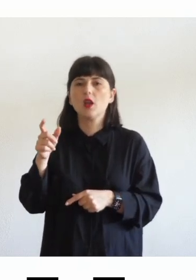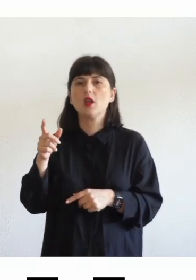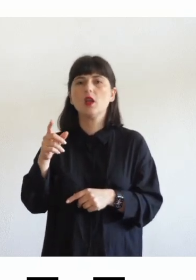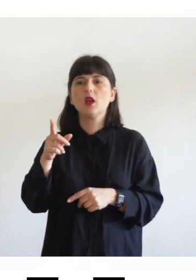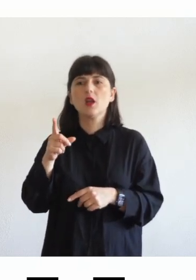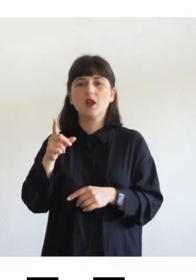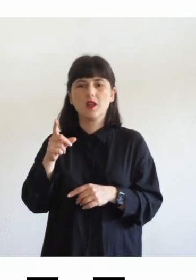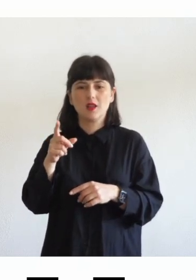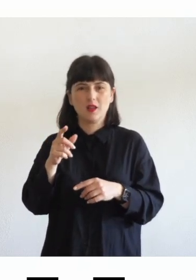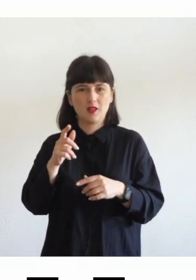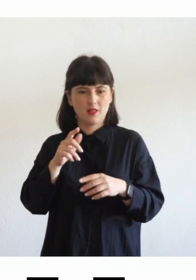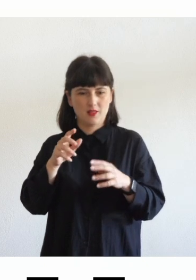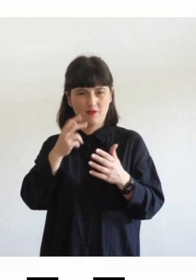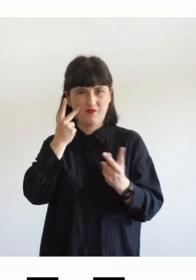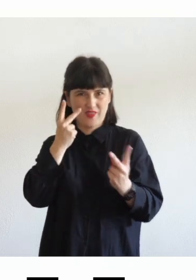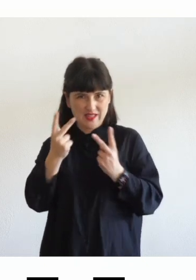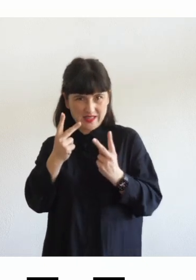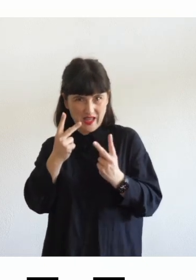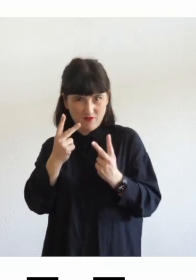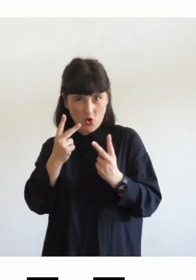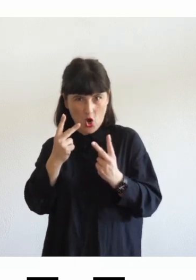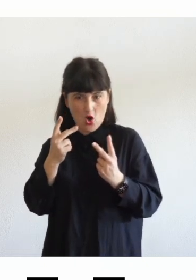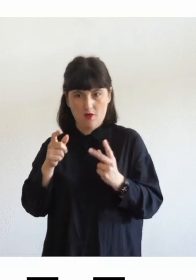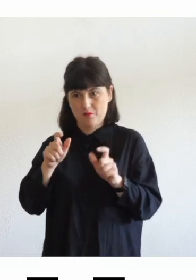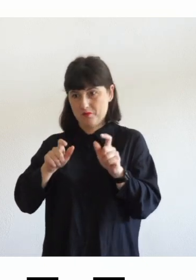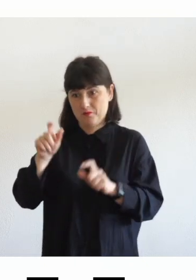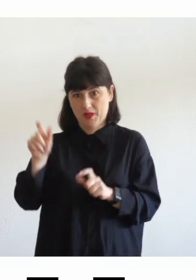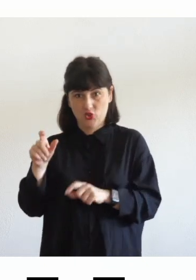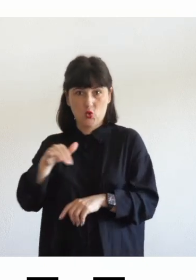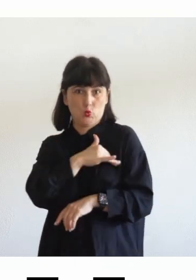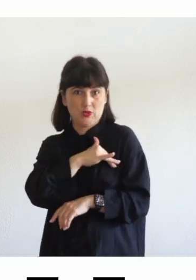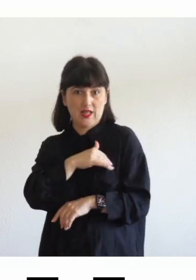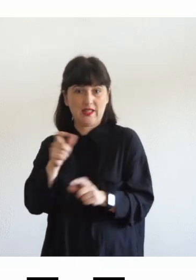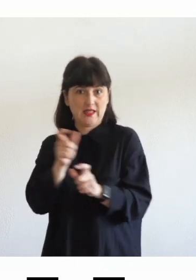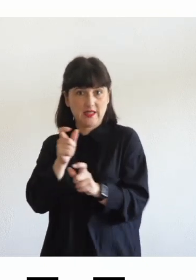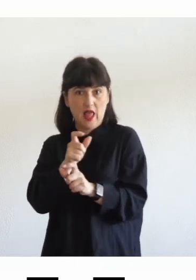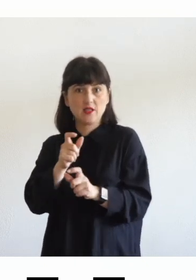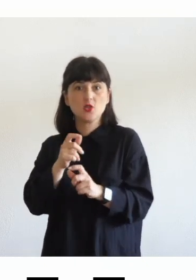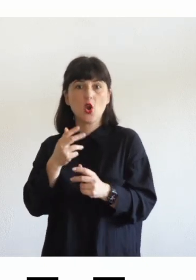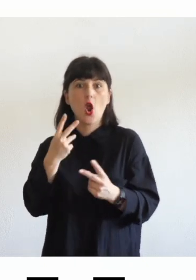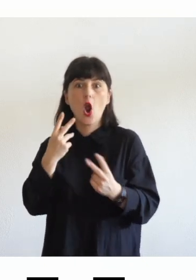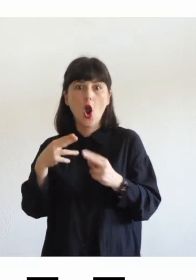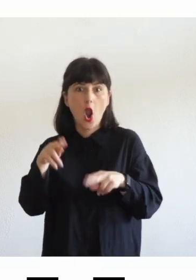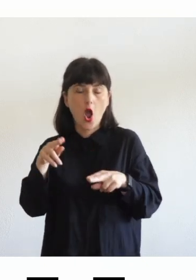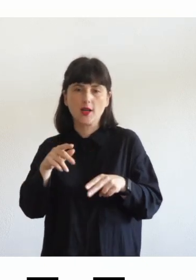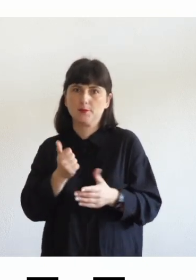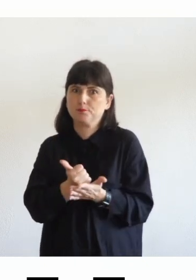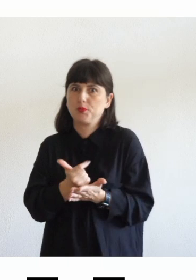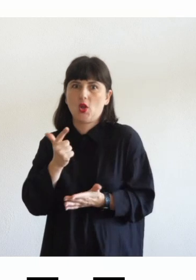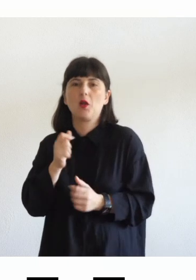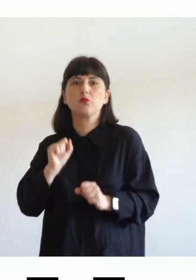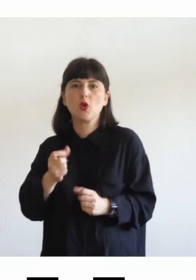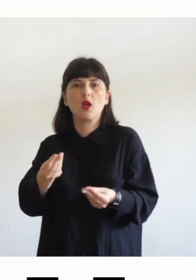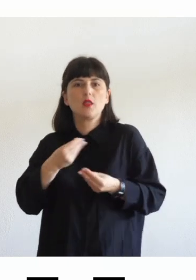'accesso attraverso quello che è visivo dello studente dislessico il colore può costituire un codice